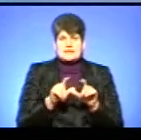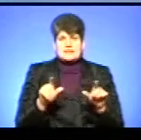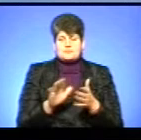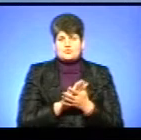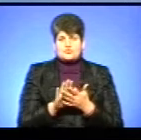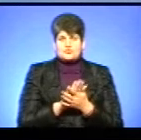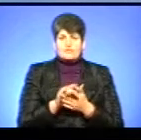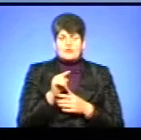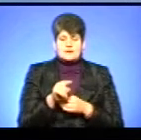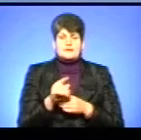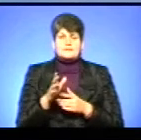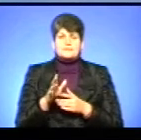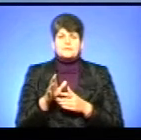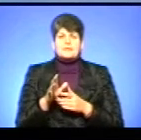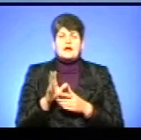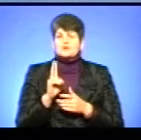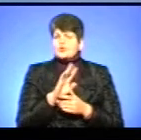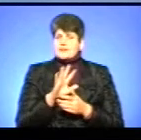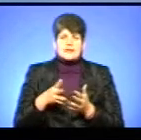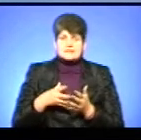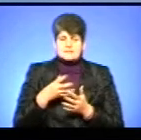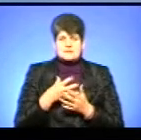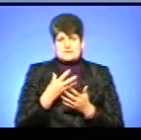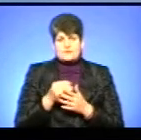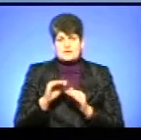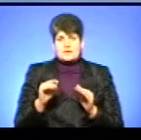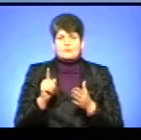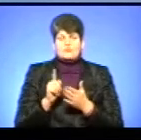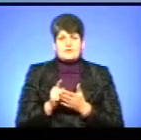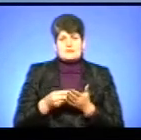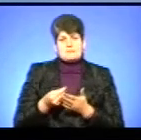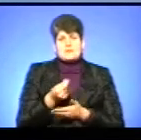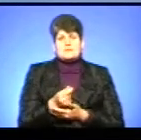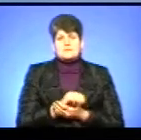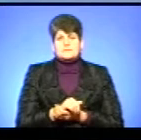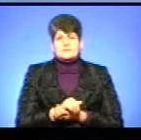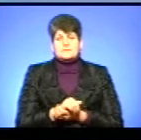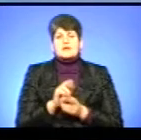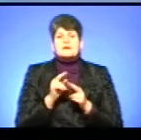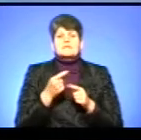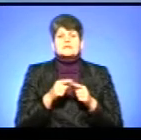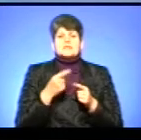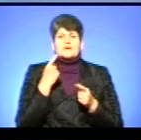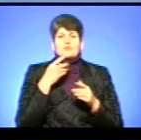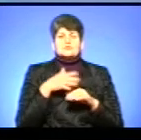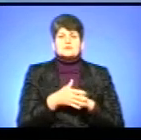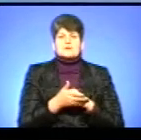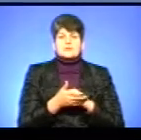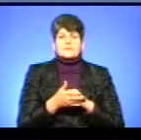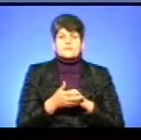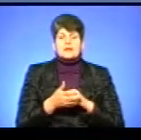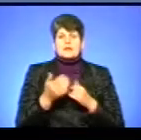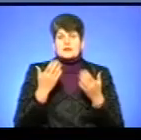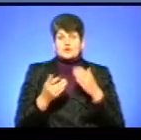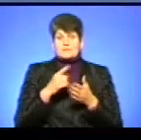А відповідно, представники громад, які не заплатили за своїх дітей, повинні сплачувати. Як ви це оцінюєте? Це оцінюєте так. Якщо